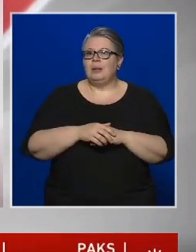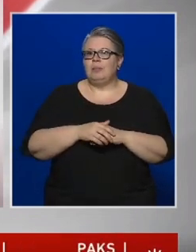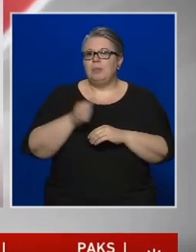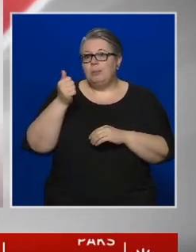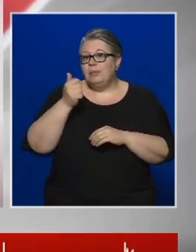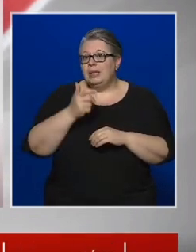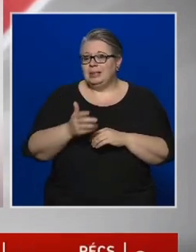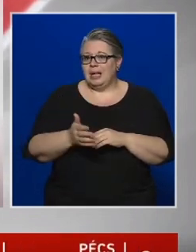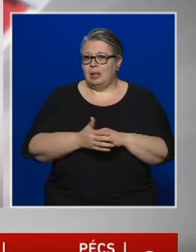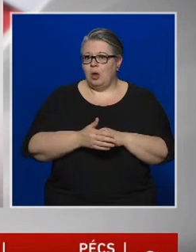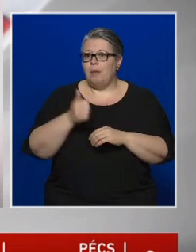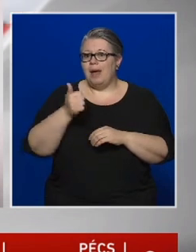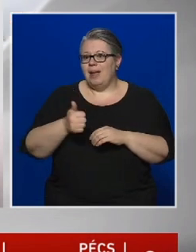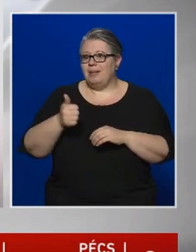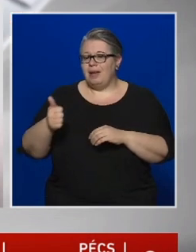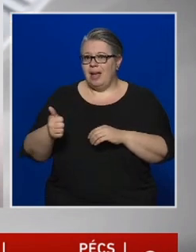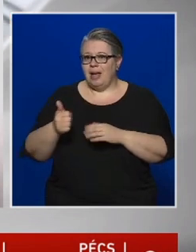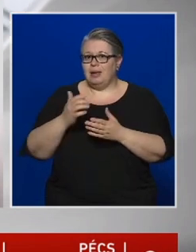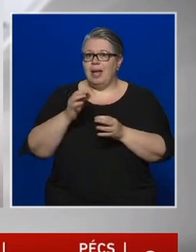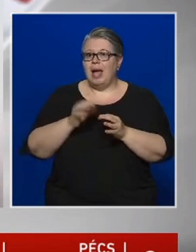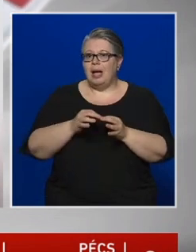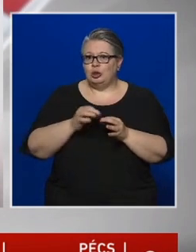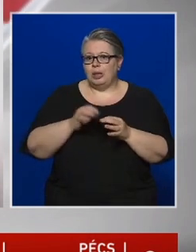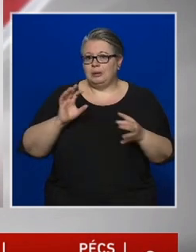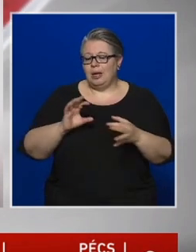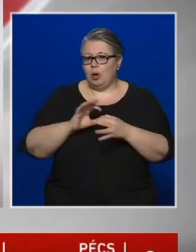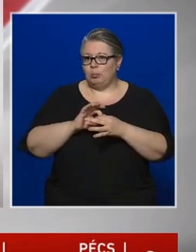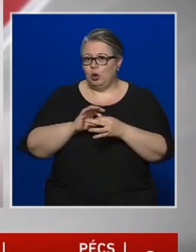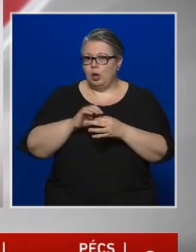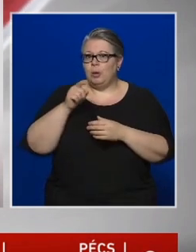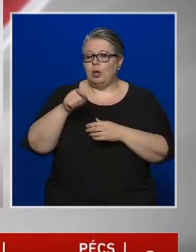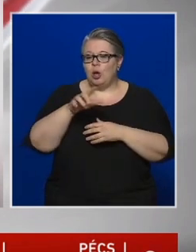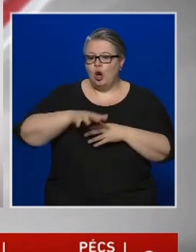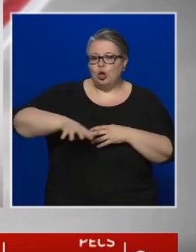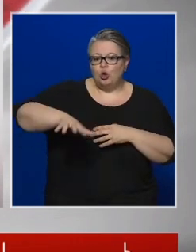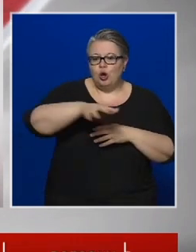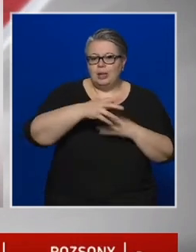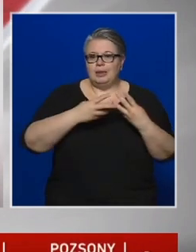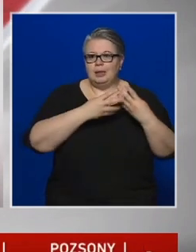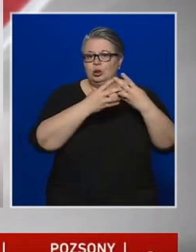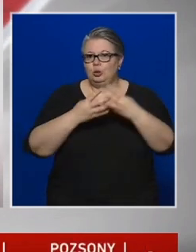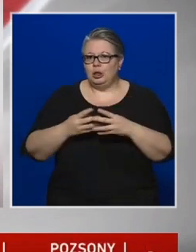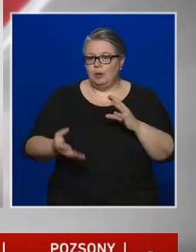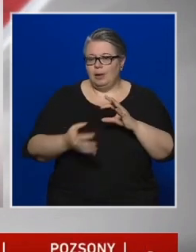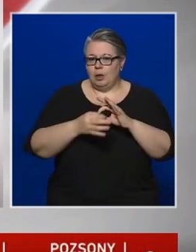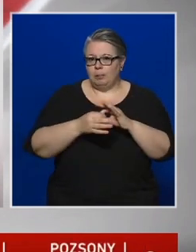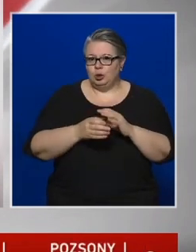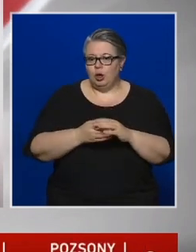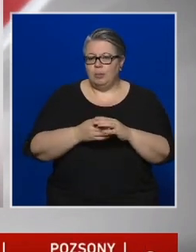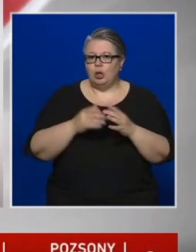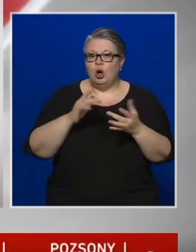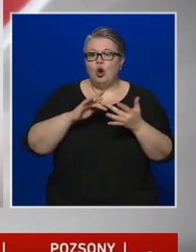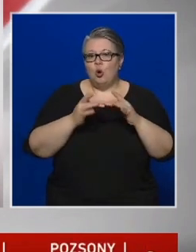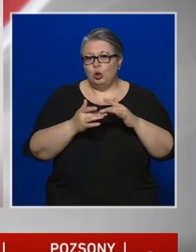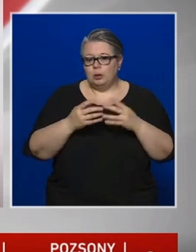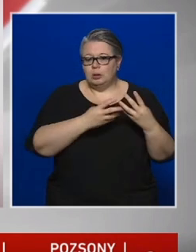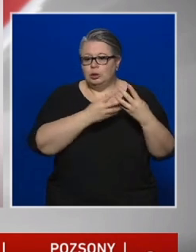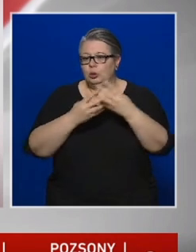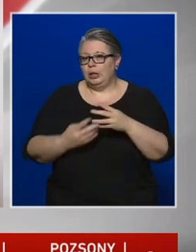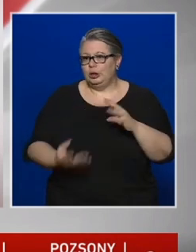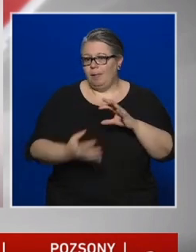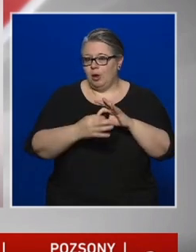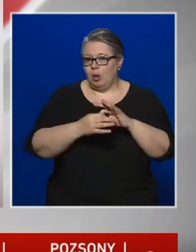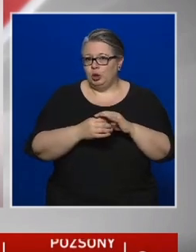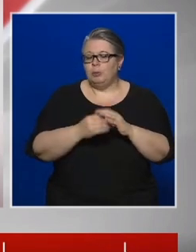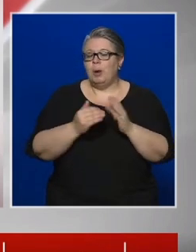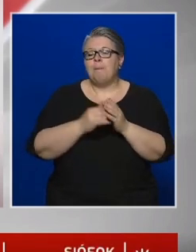naponta egy-egy eset kapcsán, annak a környezetszűrése kapcsán, kontaktszűrése kapcsán,